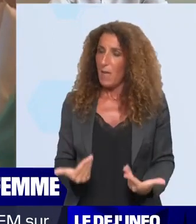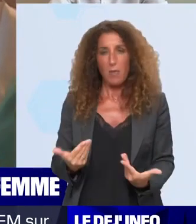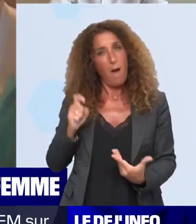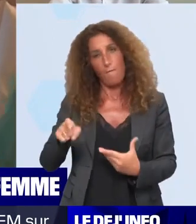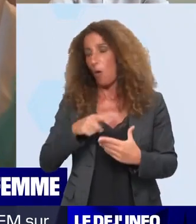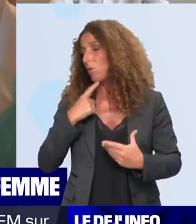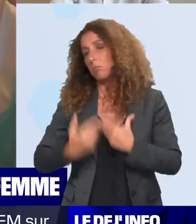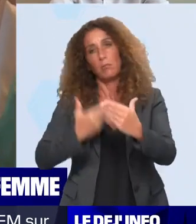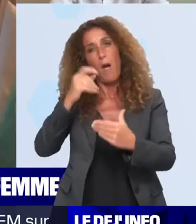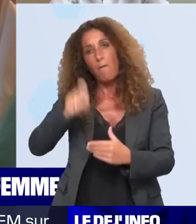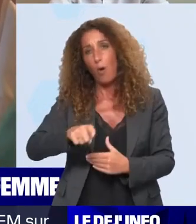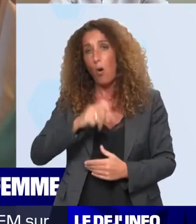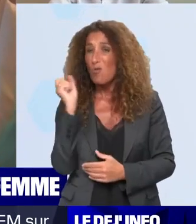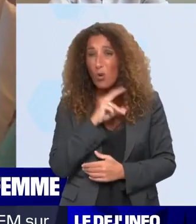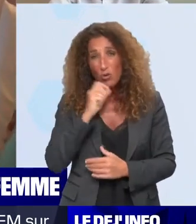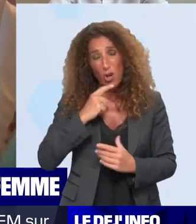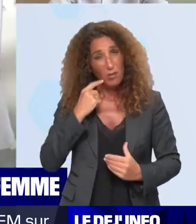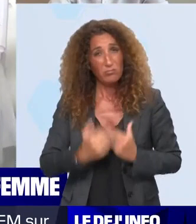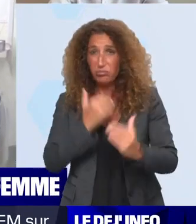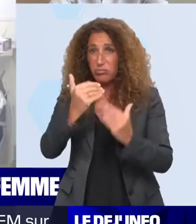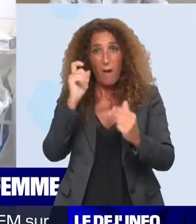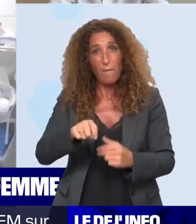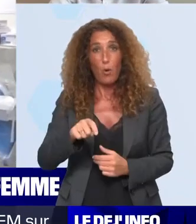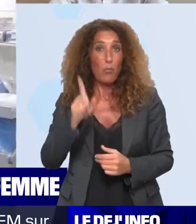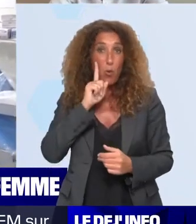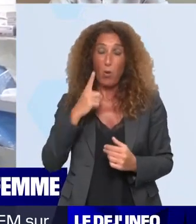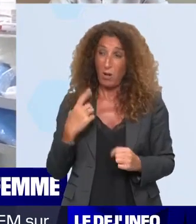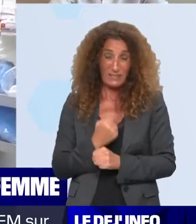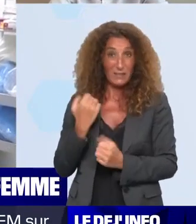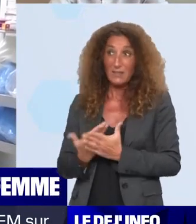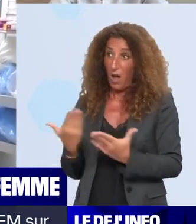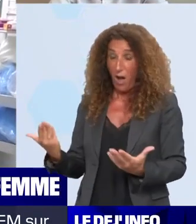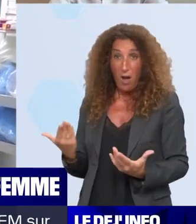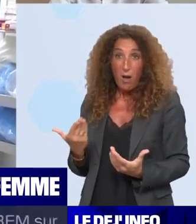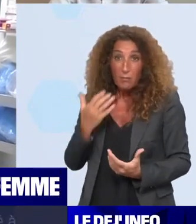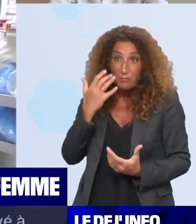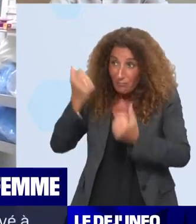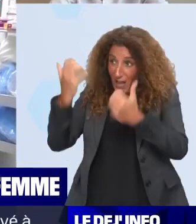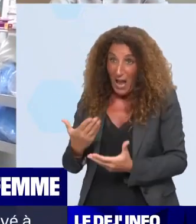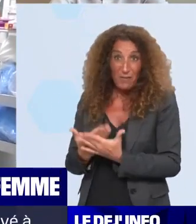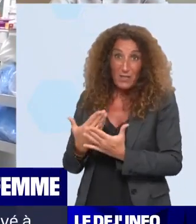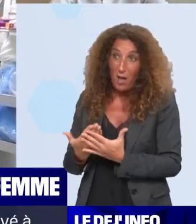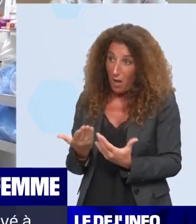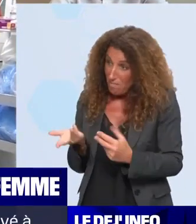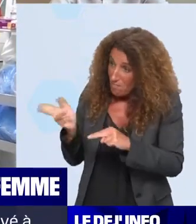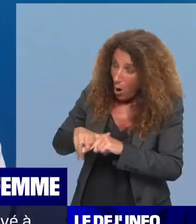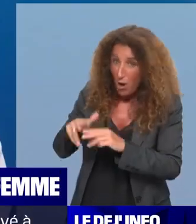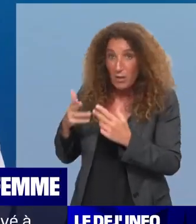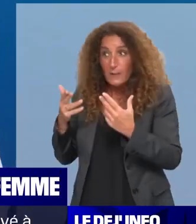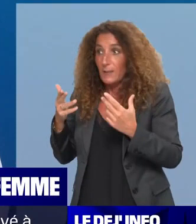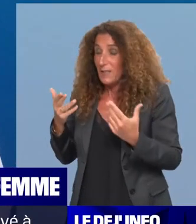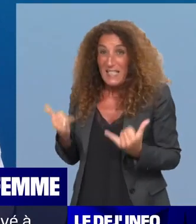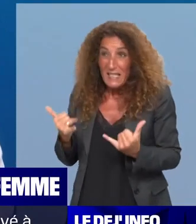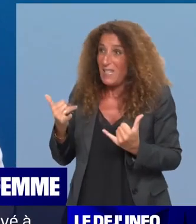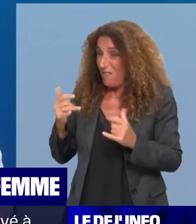'avancer. Et il est urgent d'avancer parce que, hélas, des drames de fin de vie, il y en a tous les jours dans notre pays. — Vous parliez à l'instant